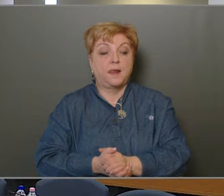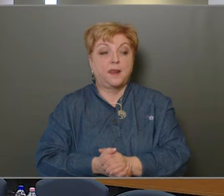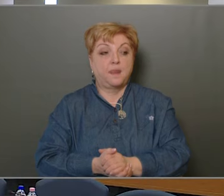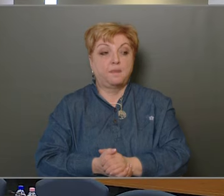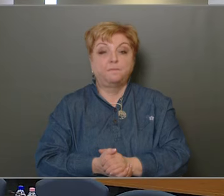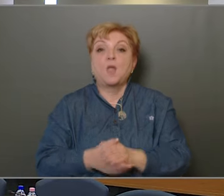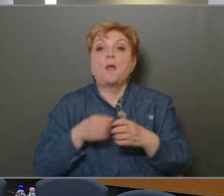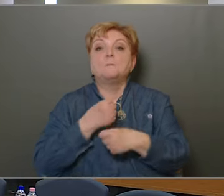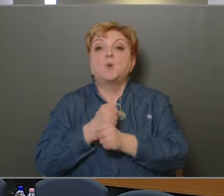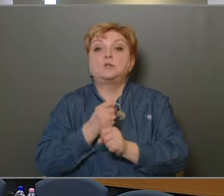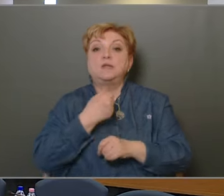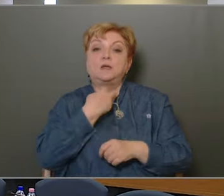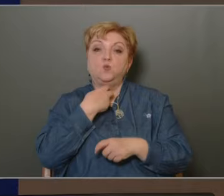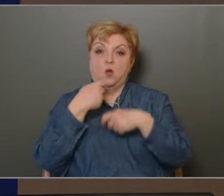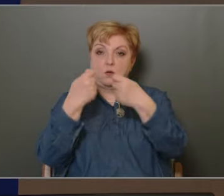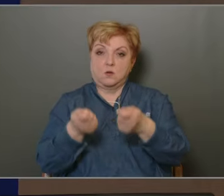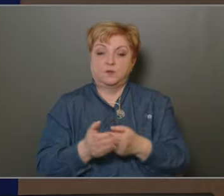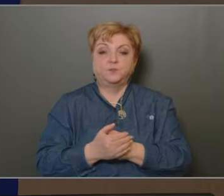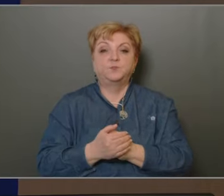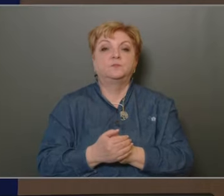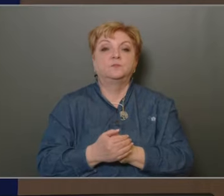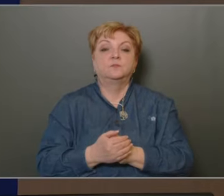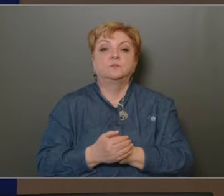Azt mondja, hogy Borszéki Gyulának adom meg a szó.